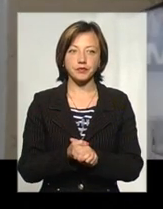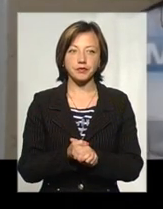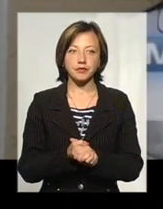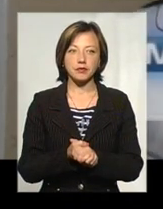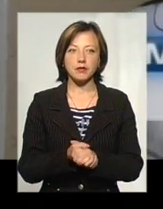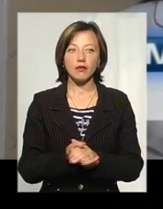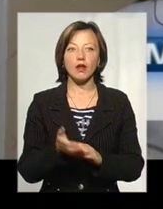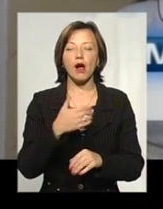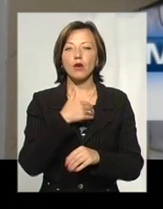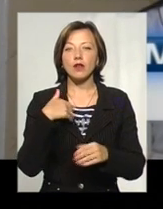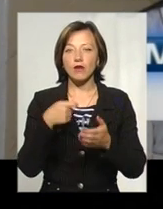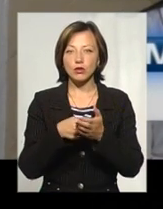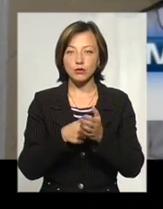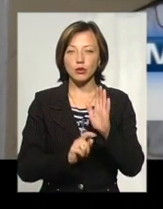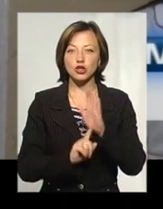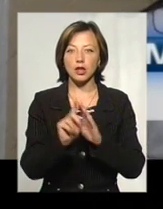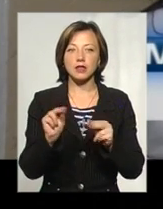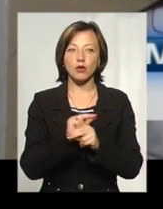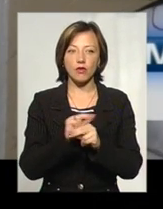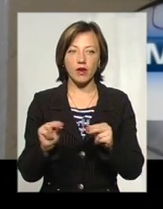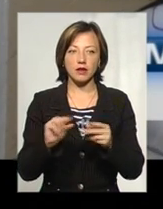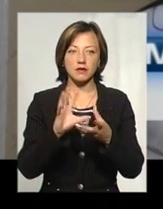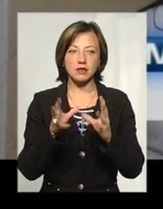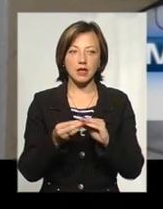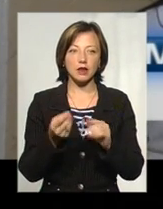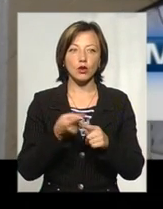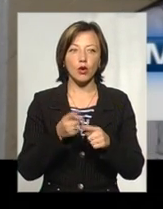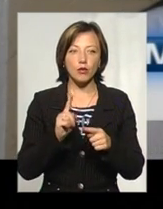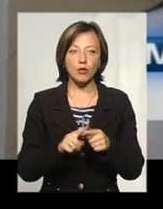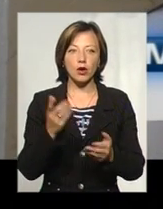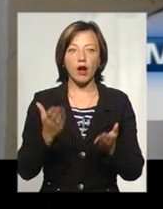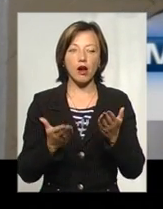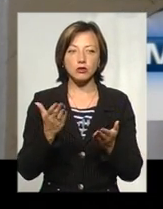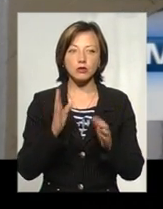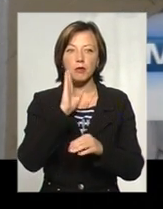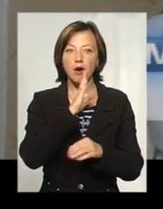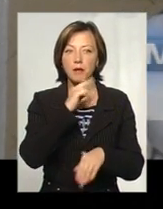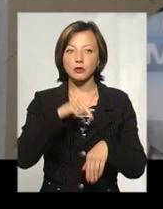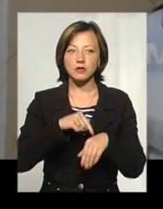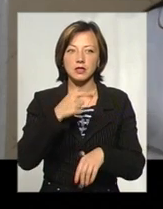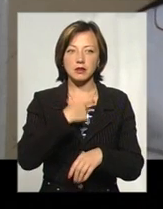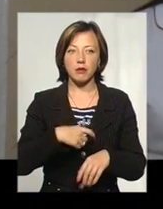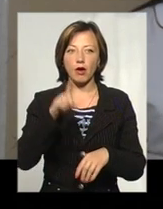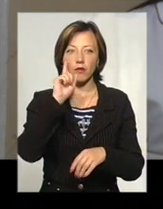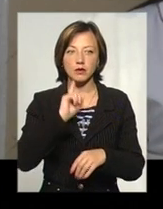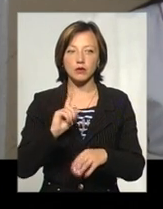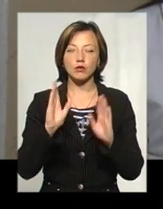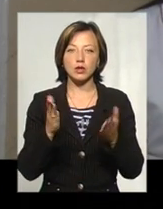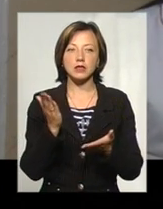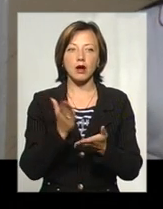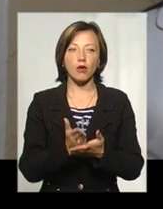годування – це все, з чого починається і лікування, і все. Тому, якщо мама буде себе почувати комфортно, якщо вона буде знаходитись